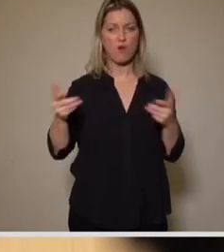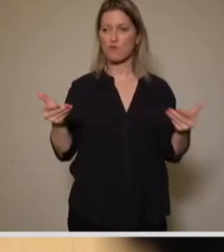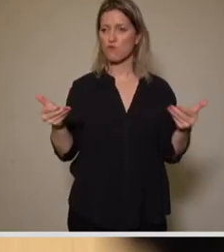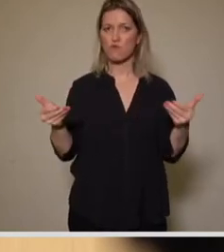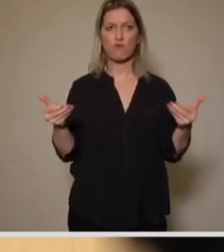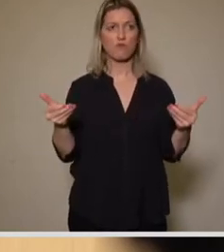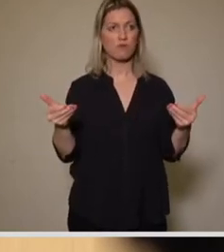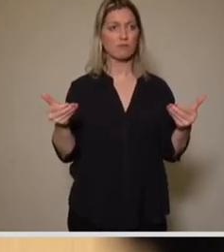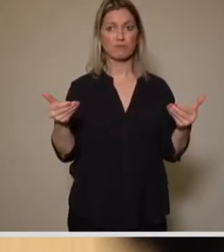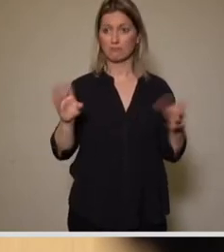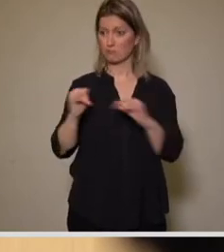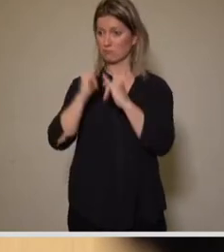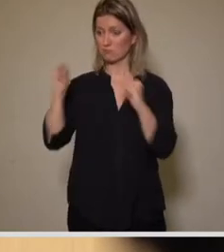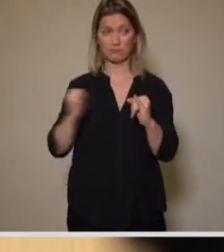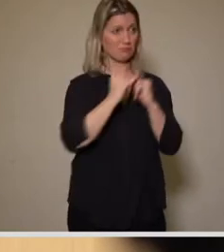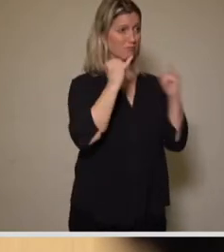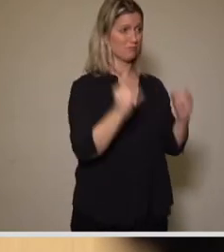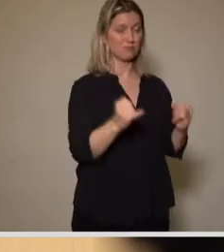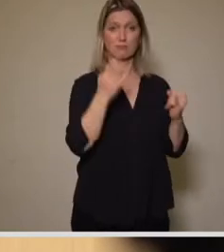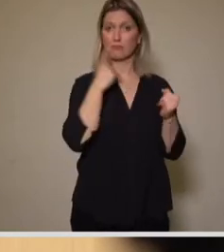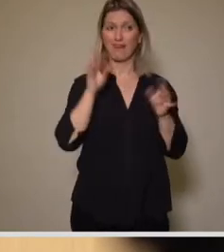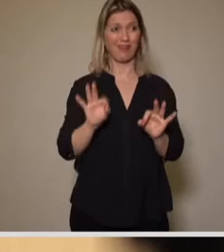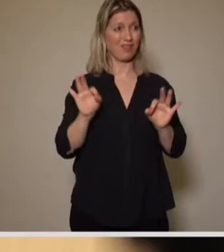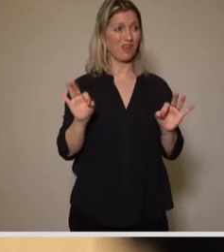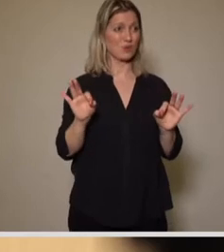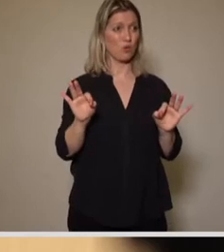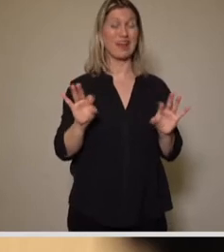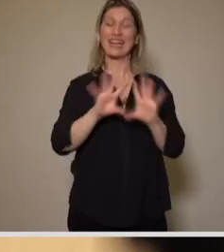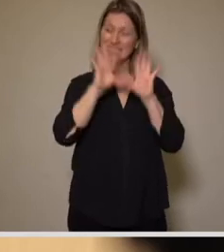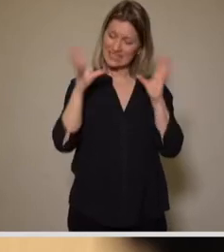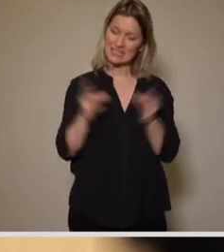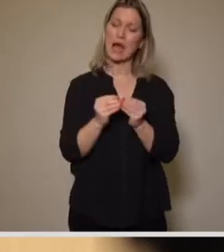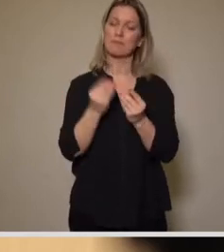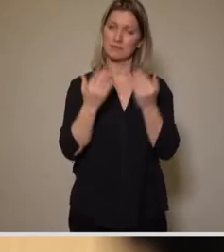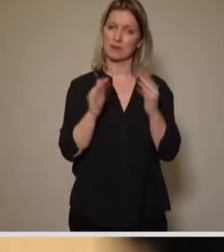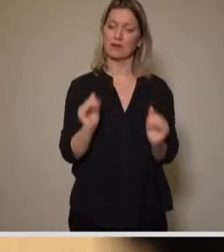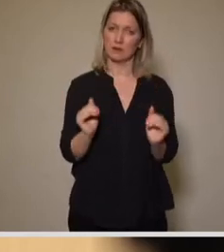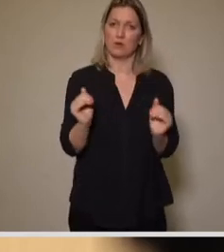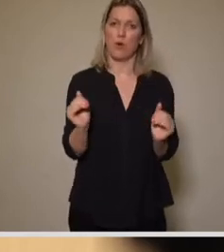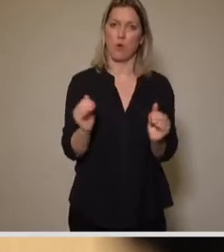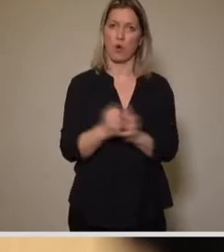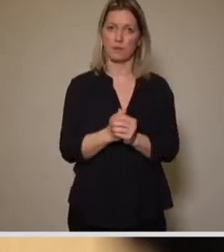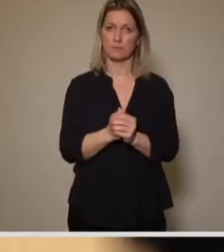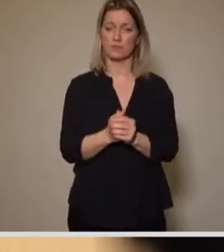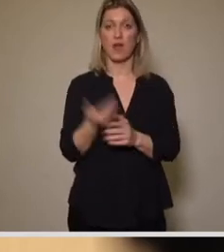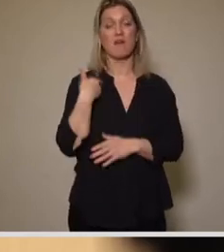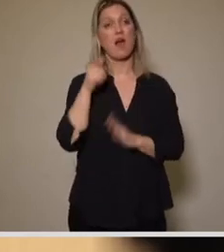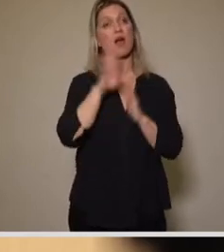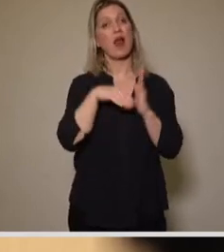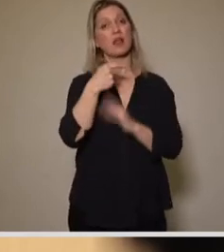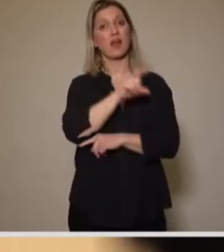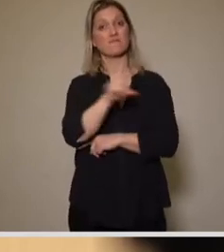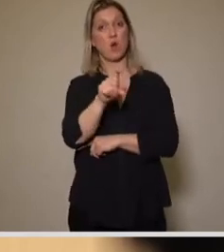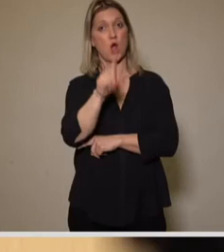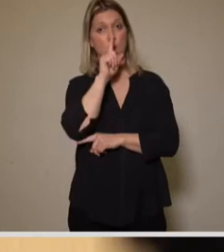in diesen Einrichtungen insgesamt erhöht hat. Waren in der Kalenderwoche sechs,